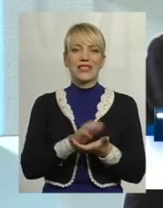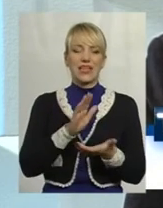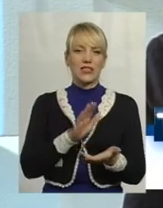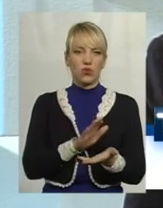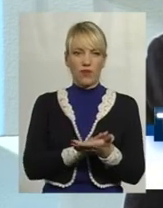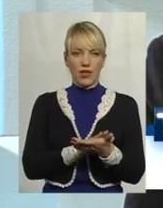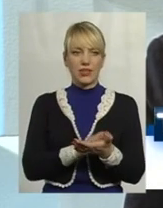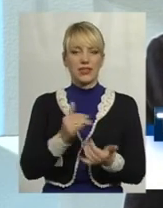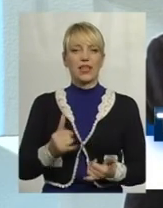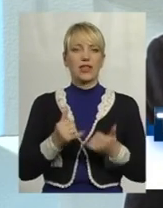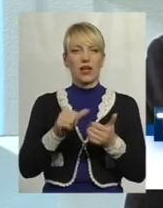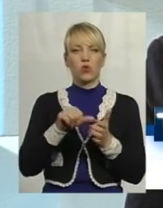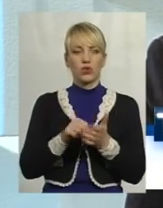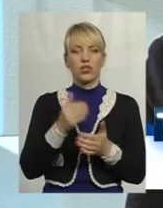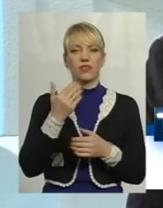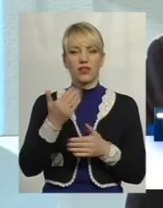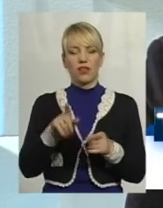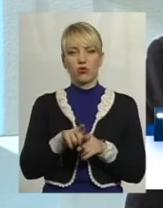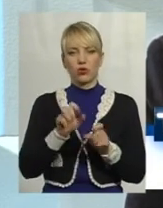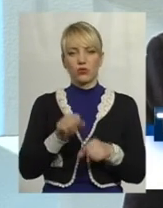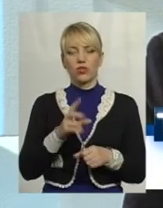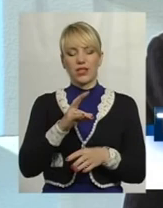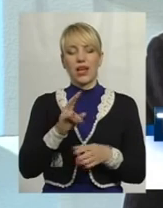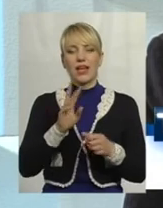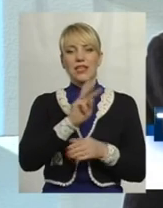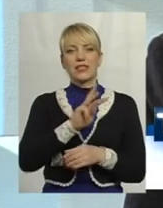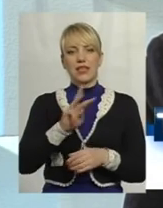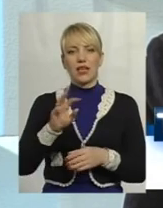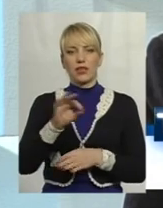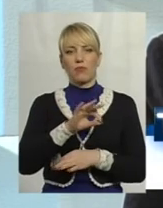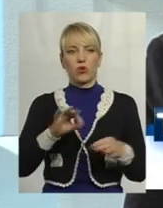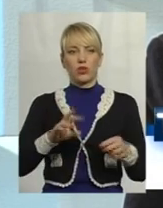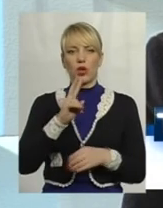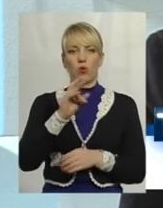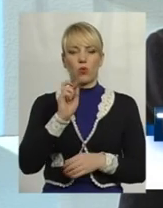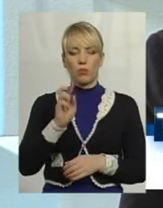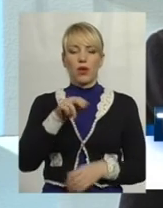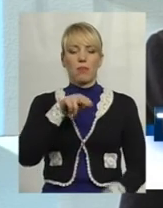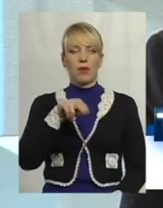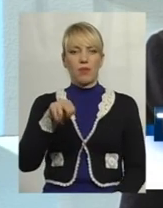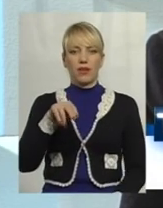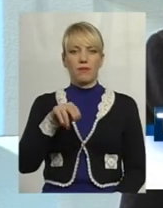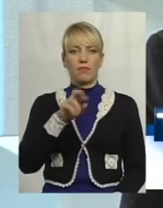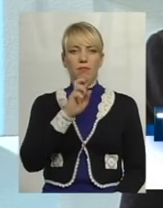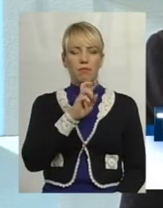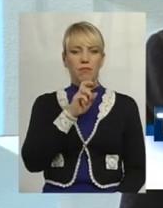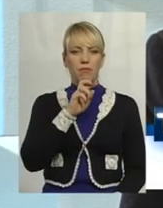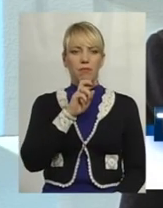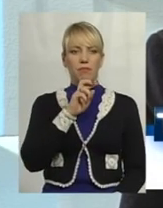для участі в них ви також можете на сайті проєкту «Куб.пб.ua». Крім того,